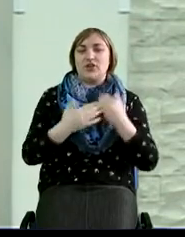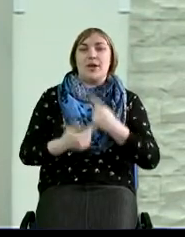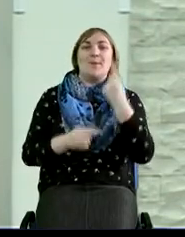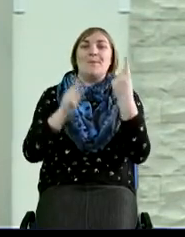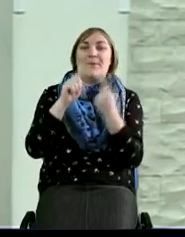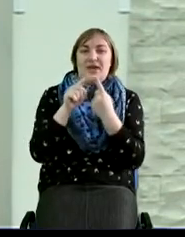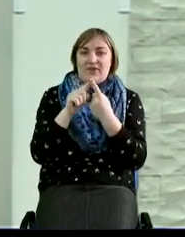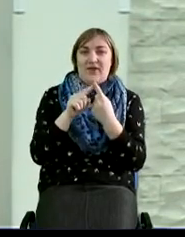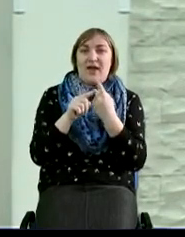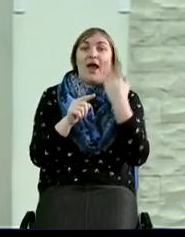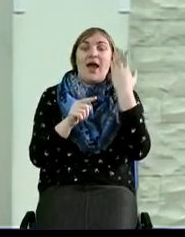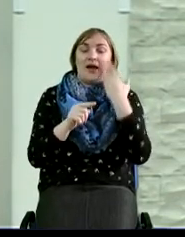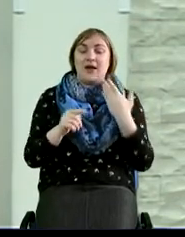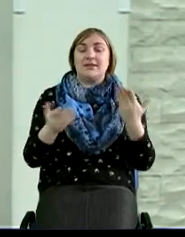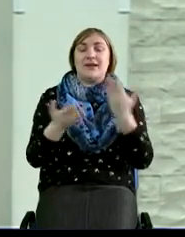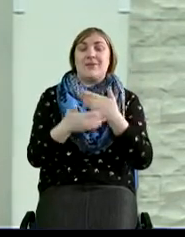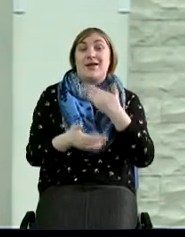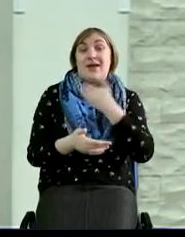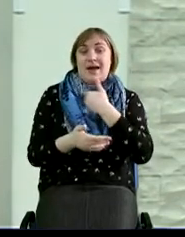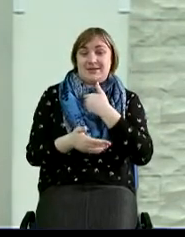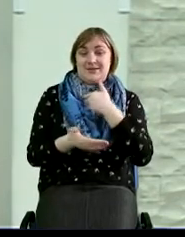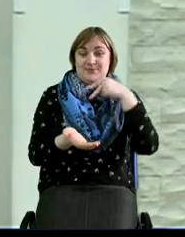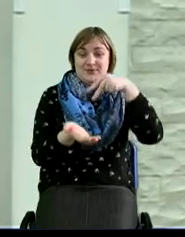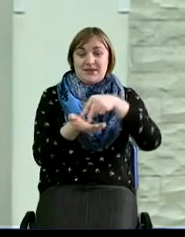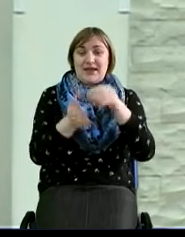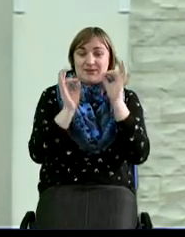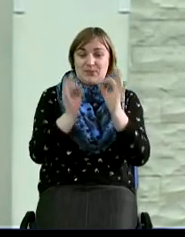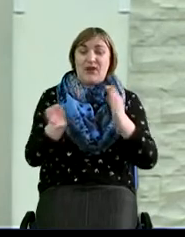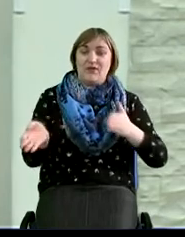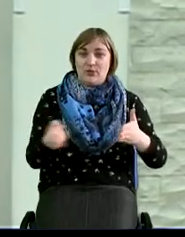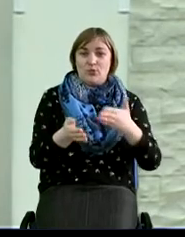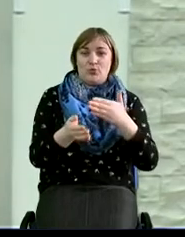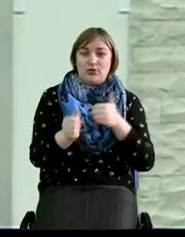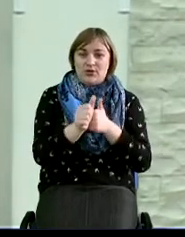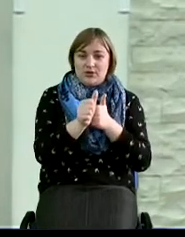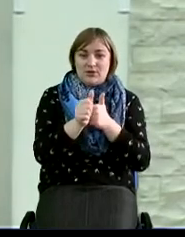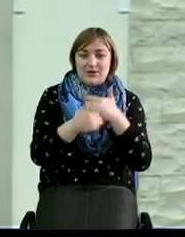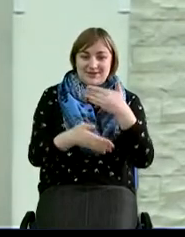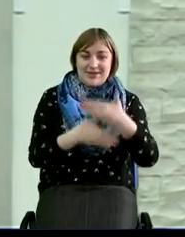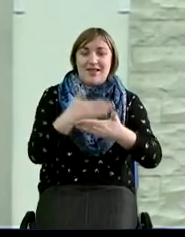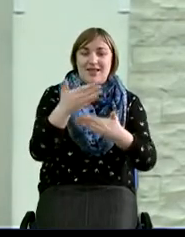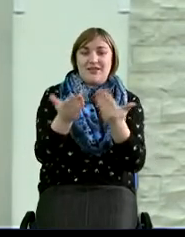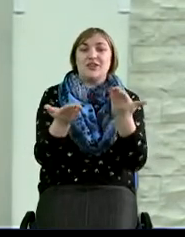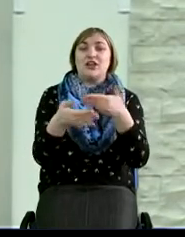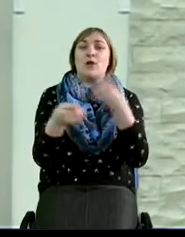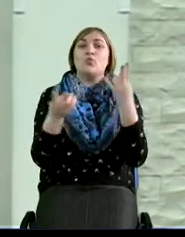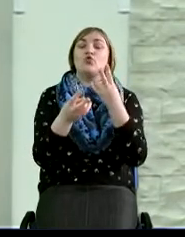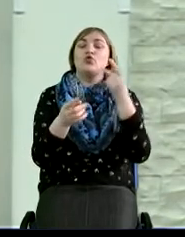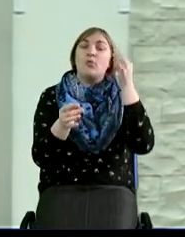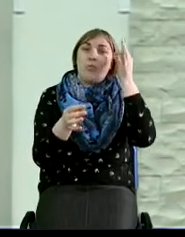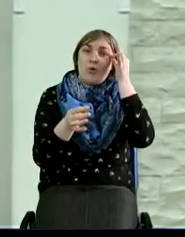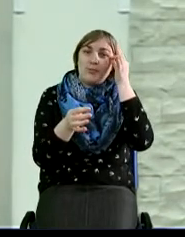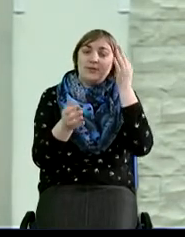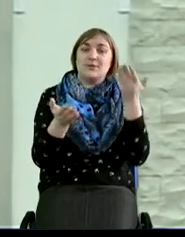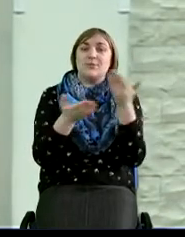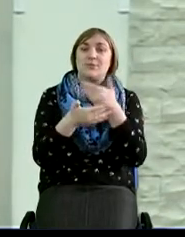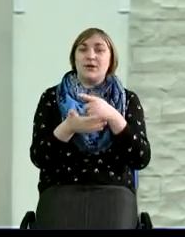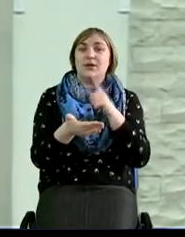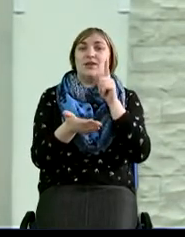Первая вещь, что когда мы хотим встать на правильный путь, исследовать, надо нам помнить, что все равно мы должны иметь